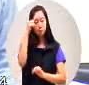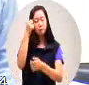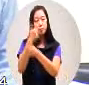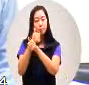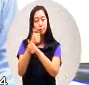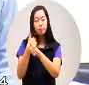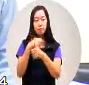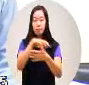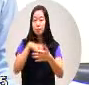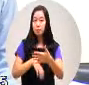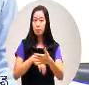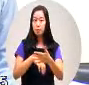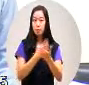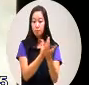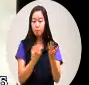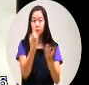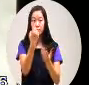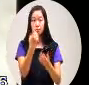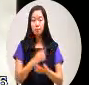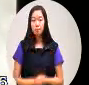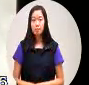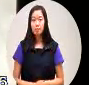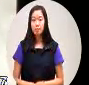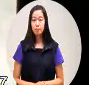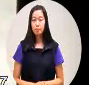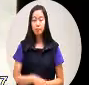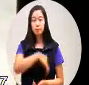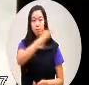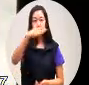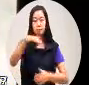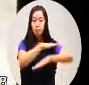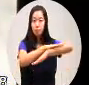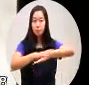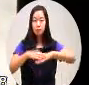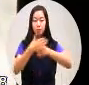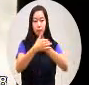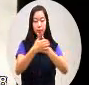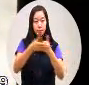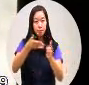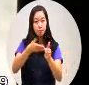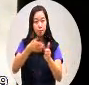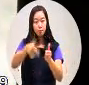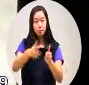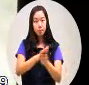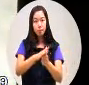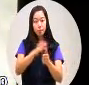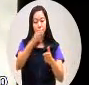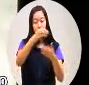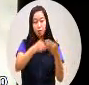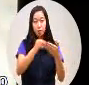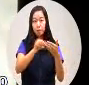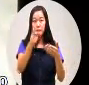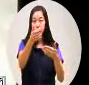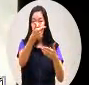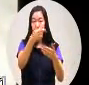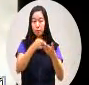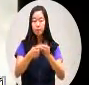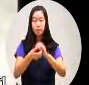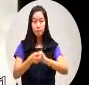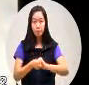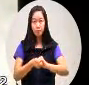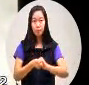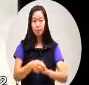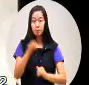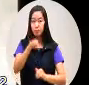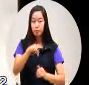那么其中呢有一条三坡地保益的第六条规定那么